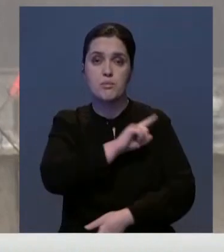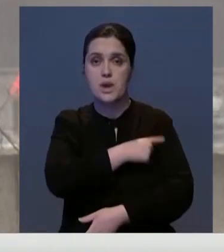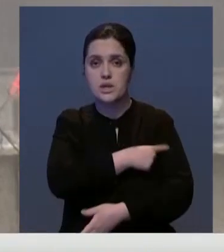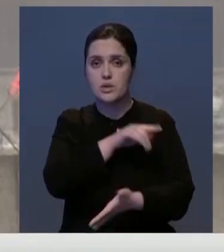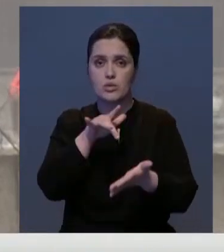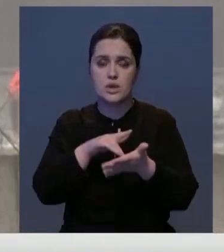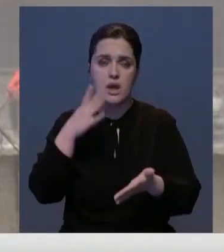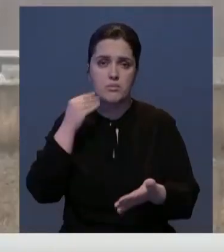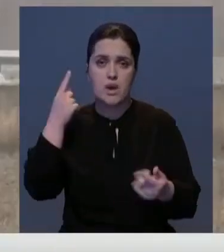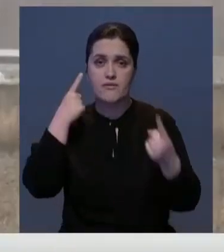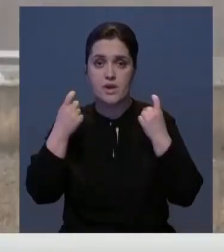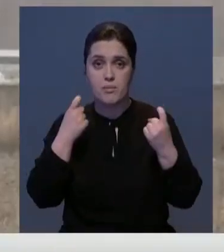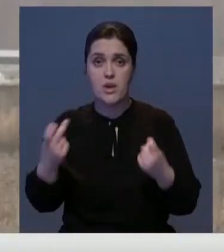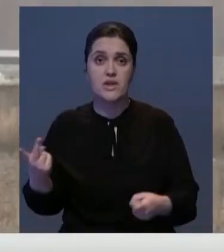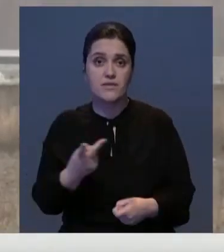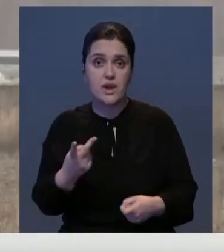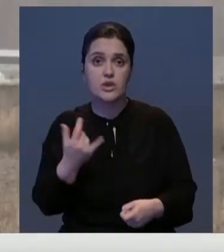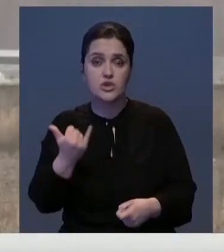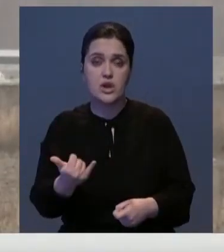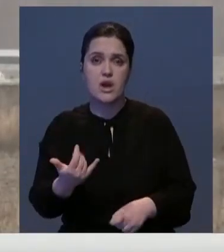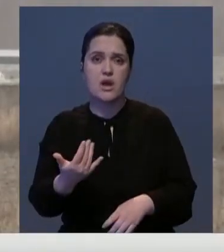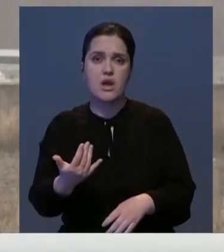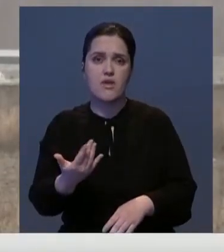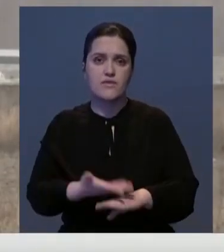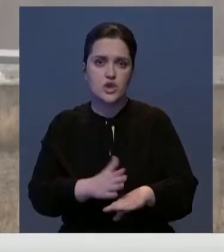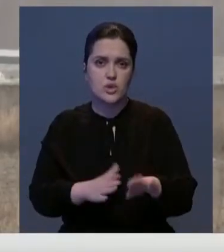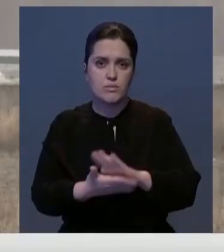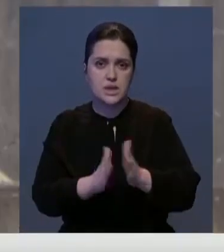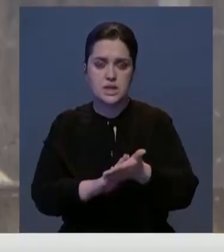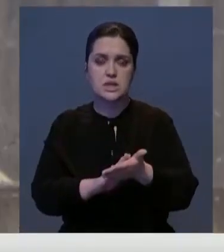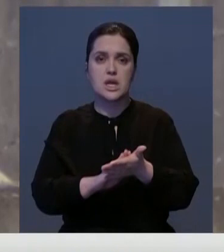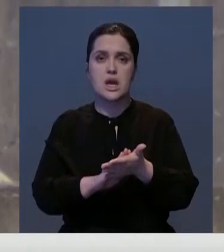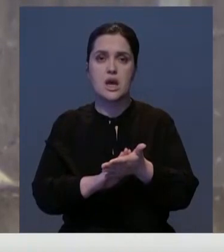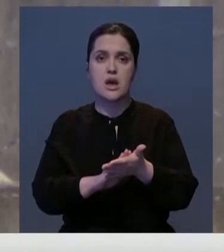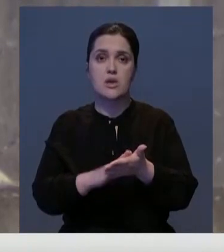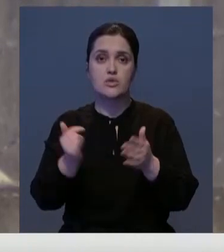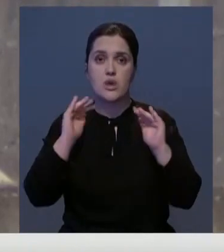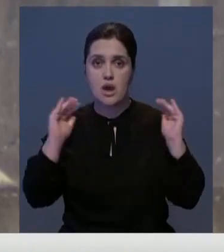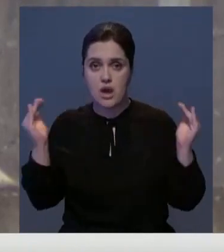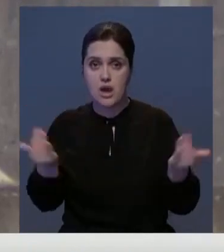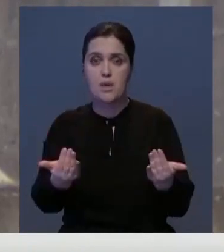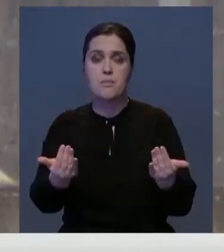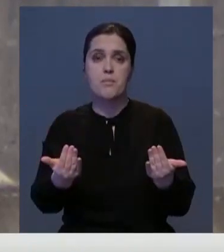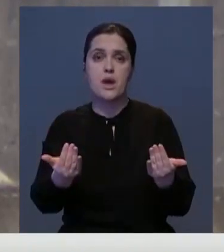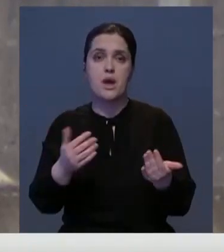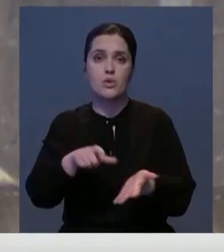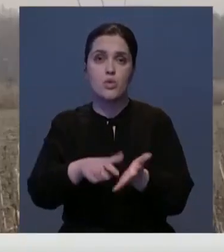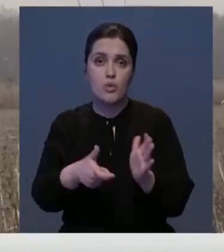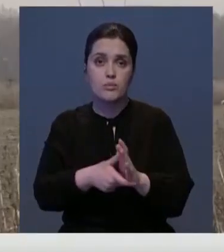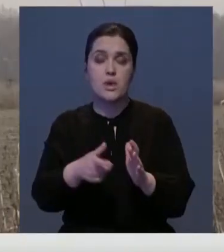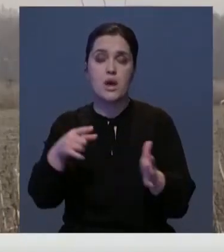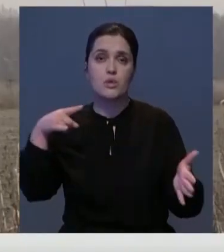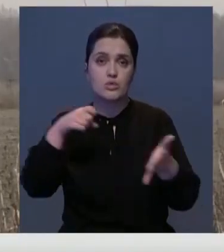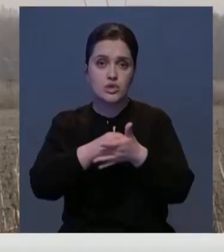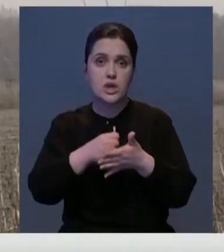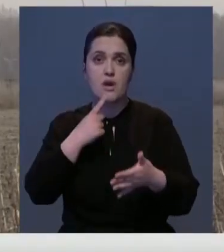Алматы. По его информации, оба пациента находятся в стабильно тяжелом состоянии и наблюдаются в условиях реанимации. Напомню,